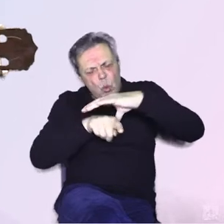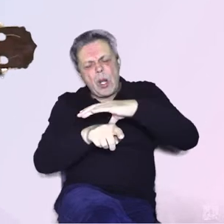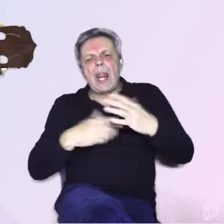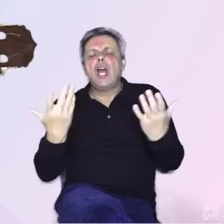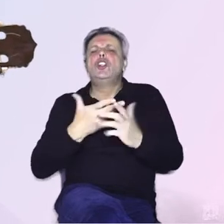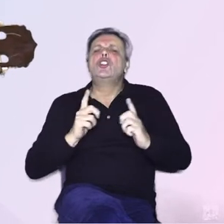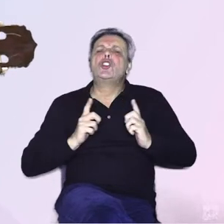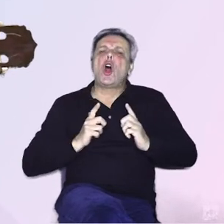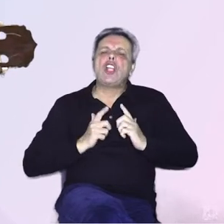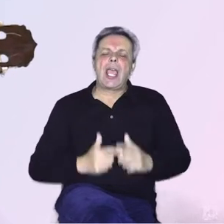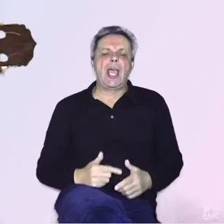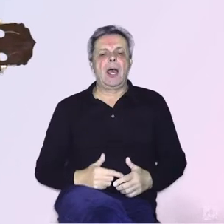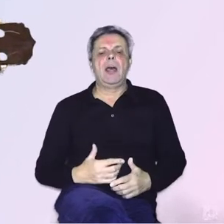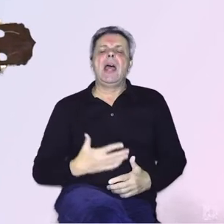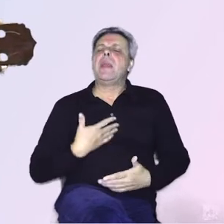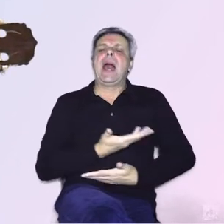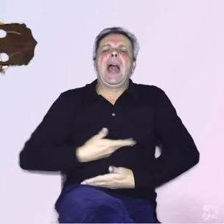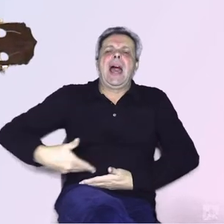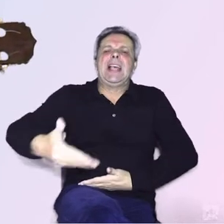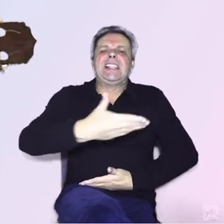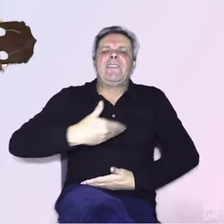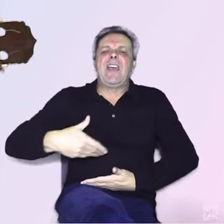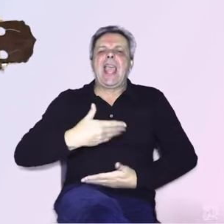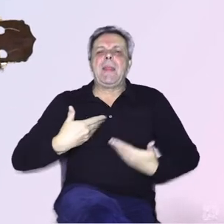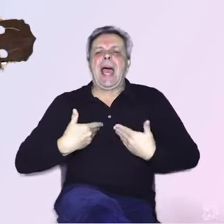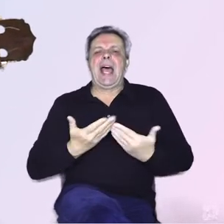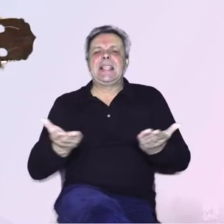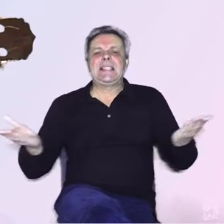što čeka na sve nas.